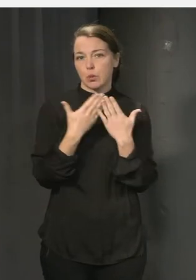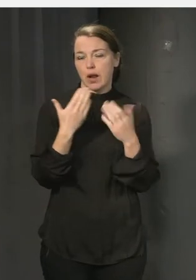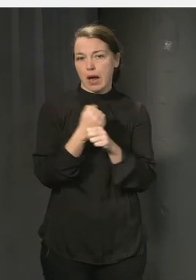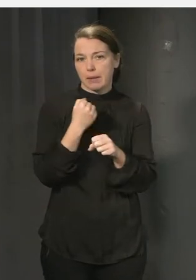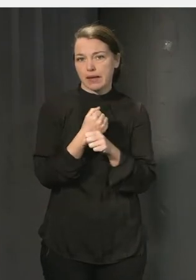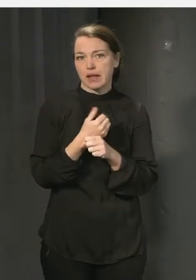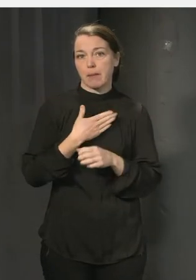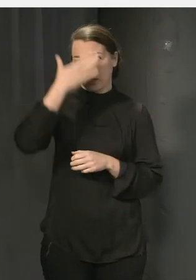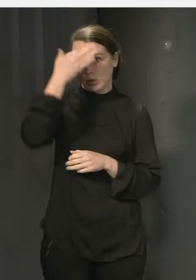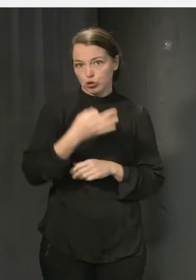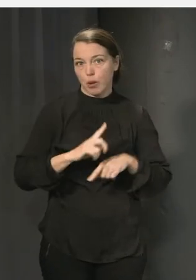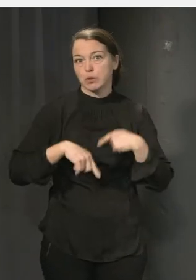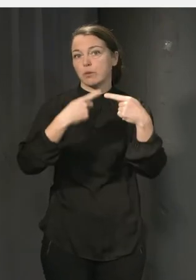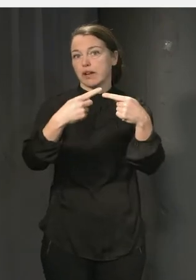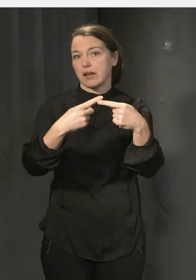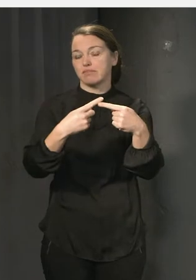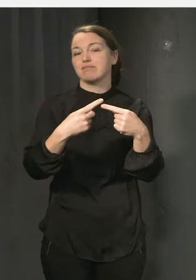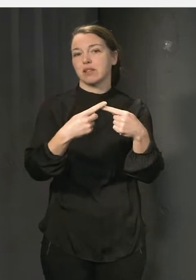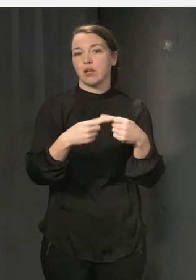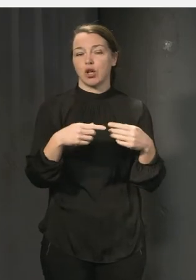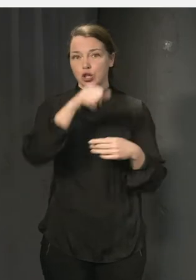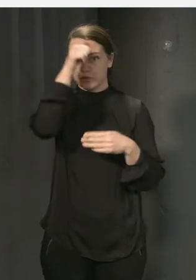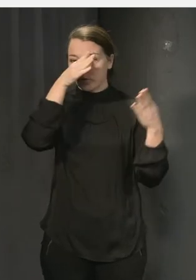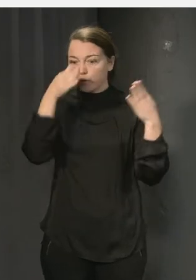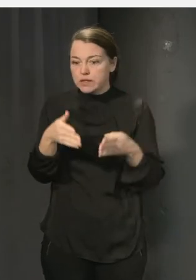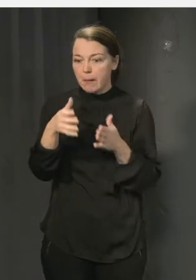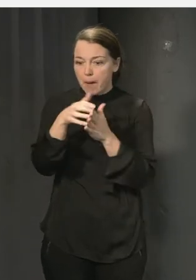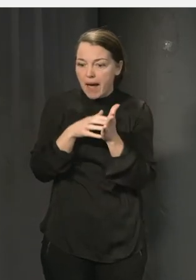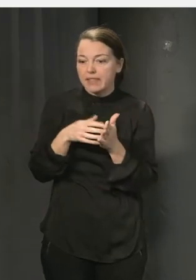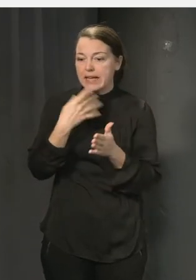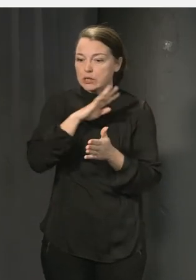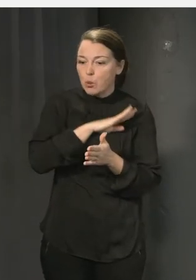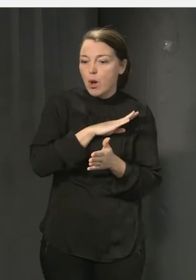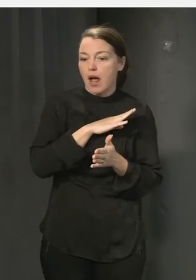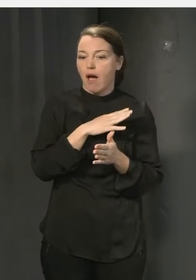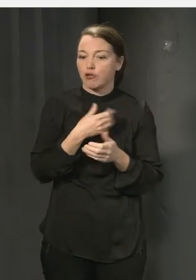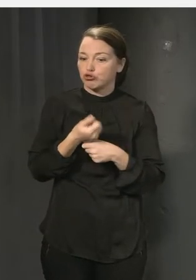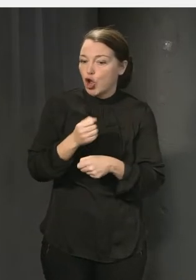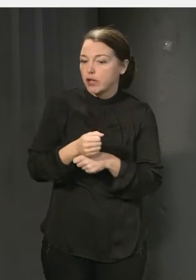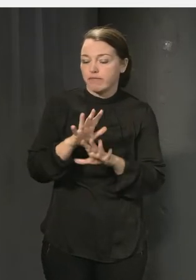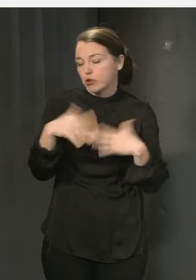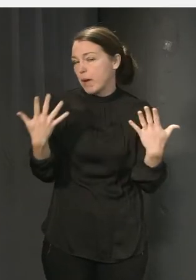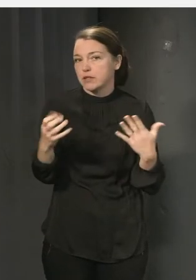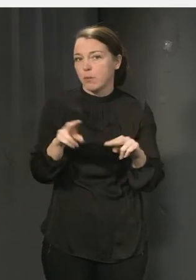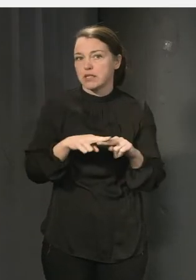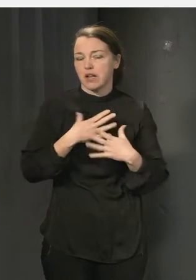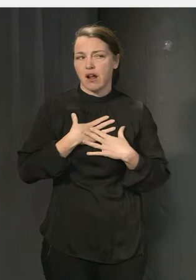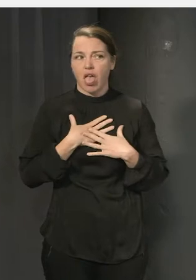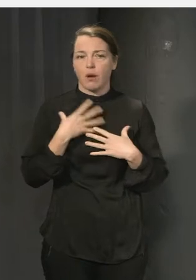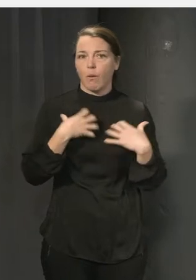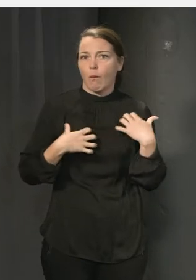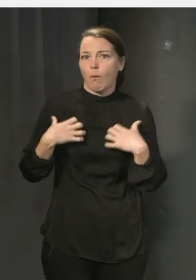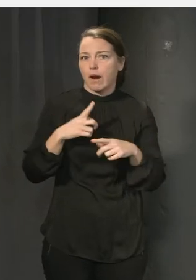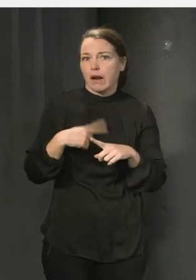kunskapsutvecklingen. Det är väldigt svårt att koncentrera sig på matte eller historia eller slöjd eller vad det nu är, om man